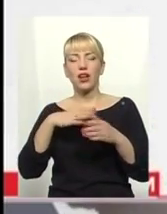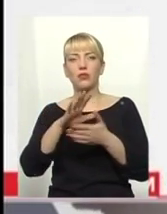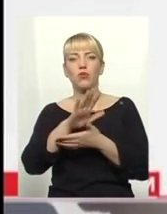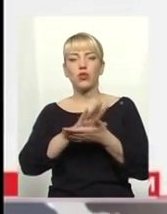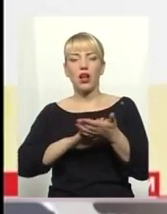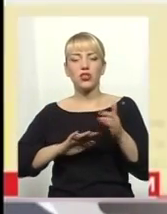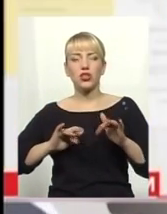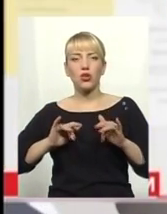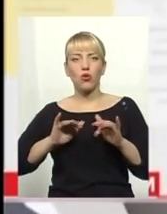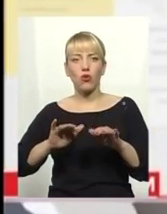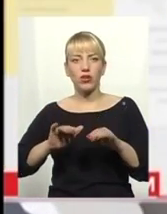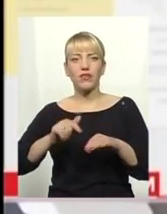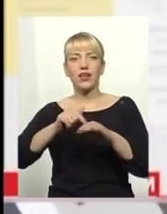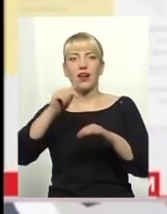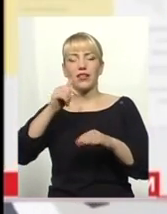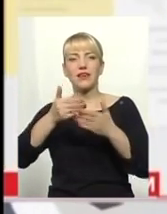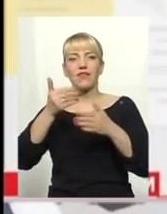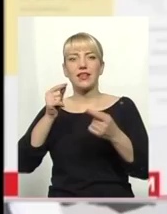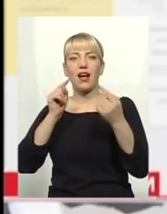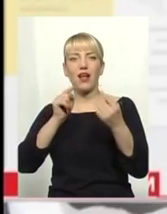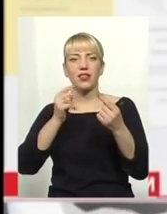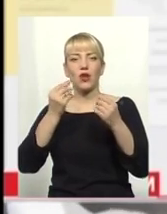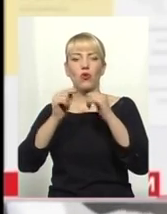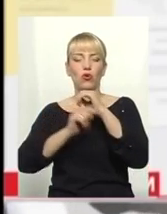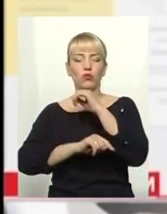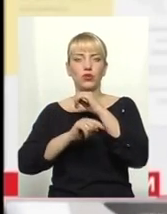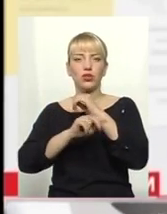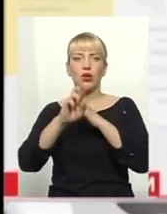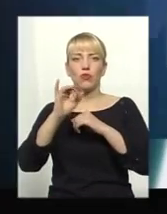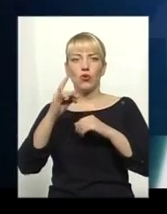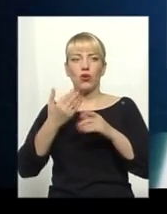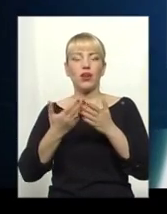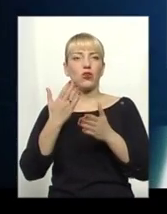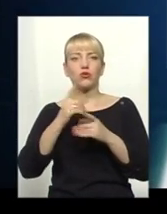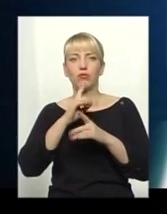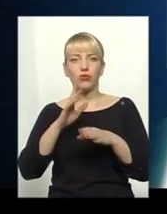кажуть, якщо такої реакції не буде, декларування перетвориться на фарс.